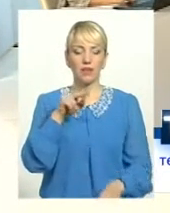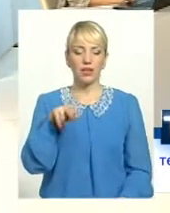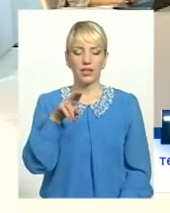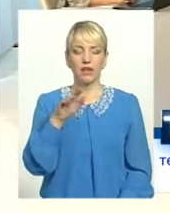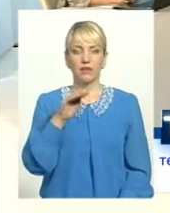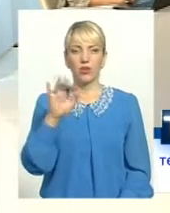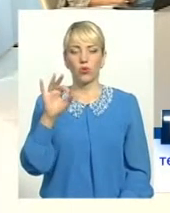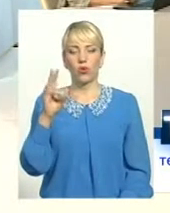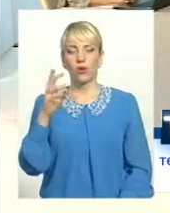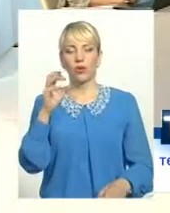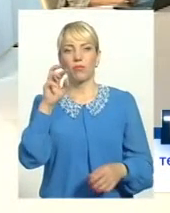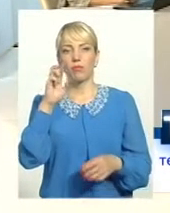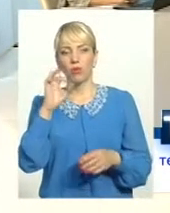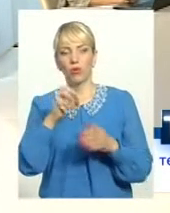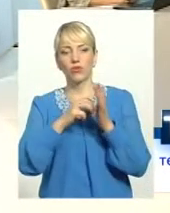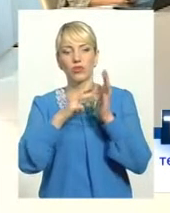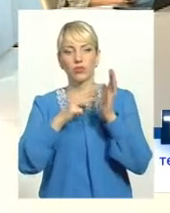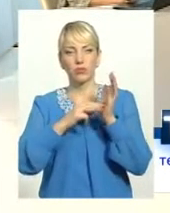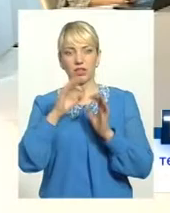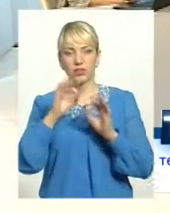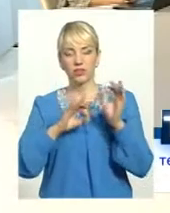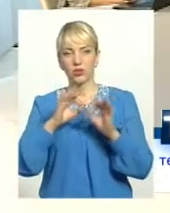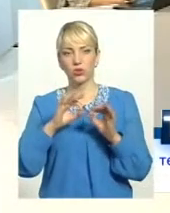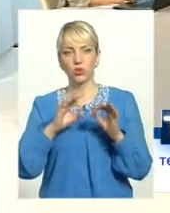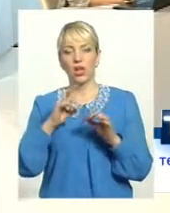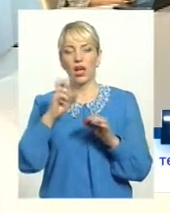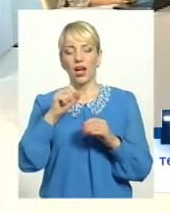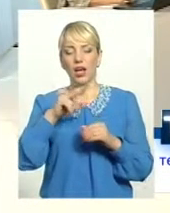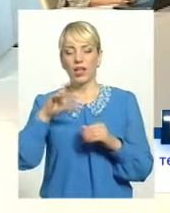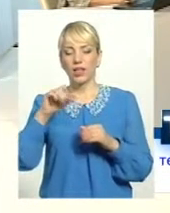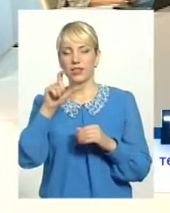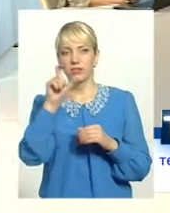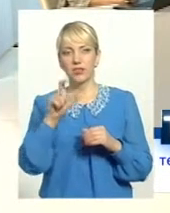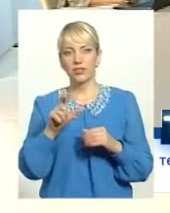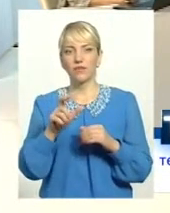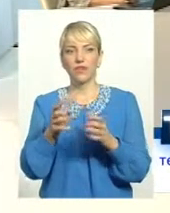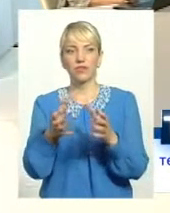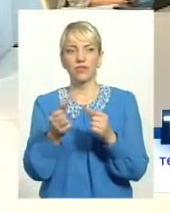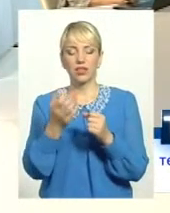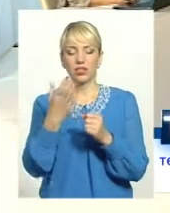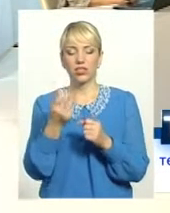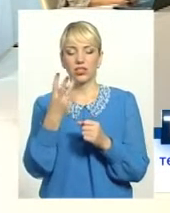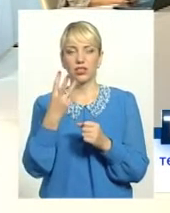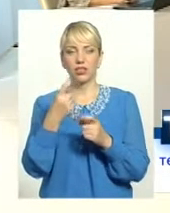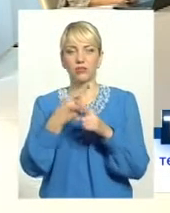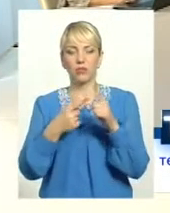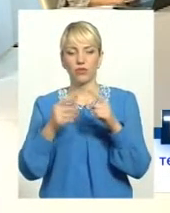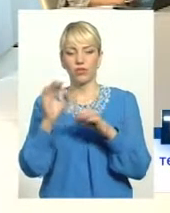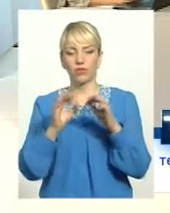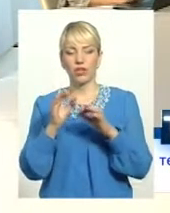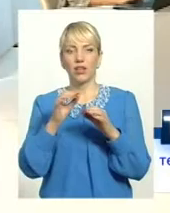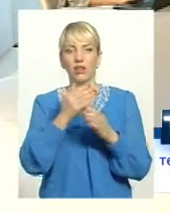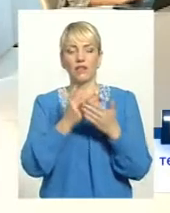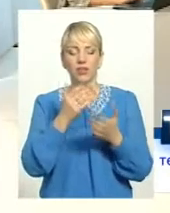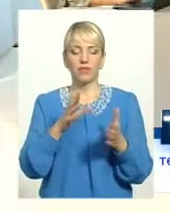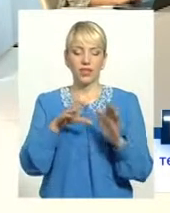є 18% зараз податок на доходи фізичних осіб, але ж з працівника отримали лише 3,5% від внески в єдиний